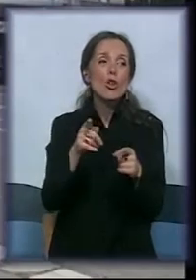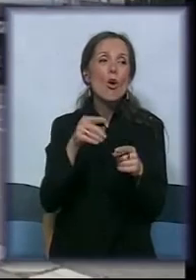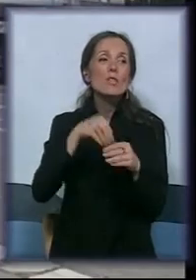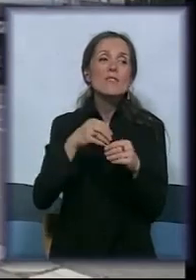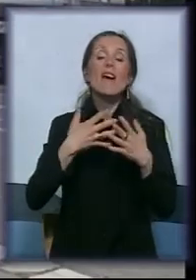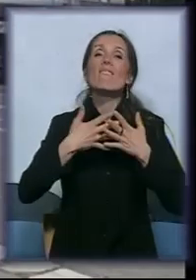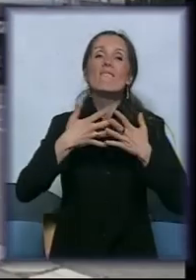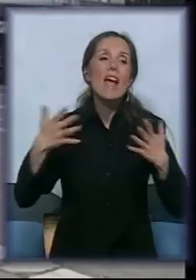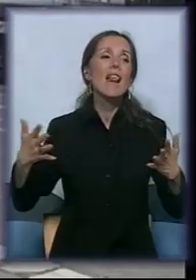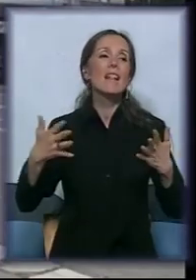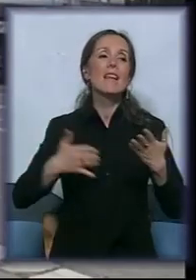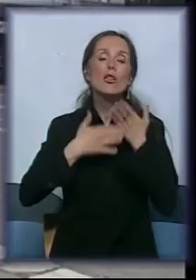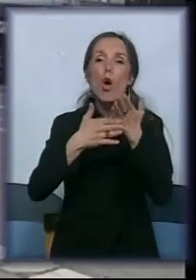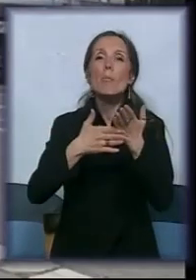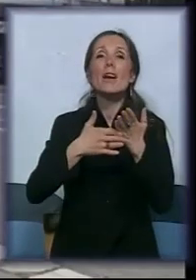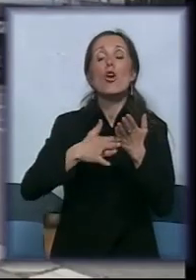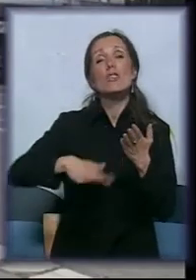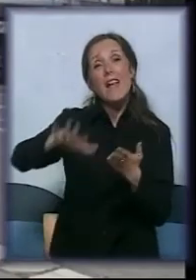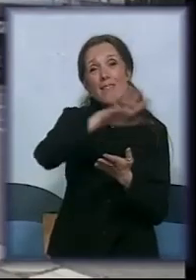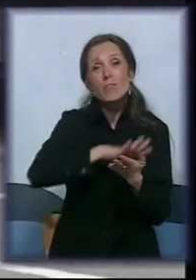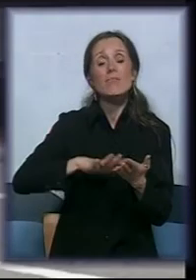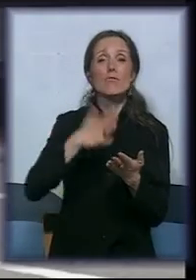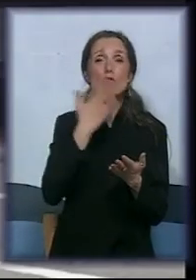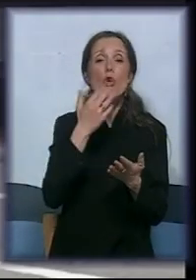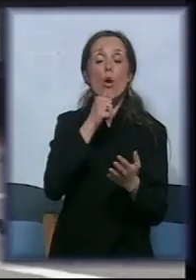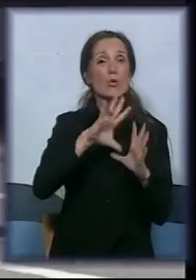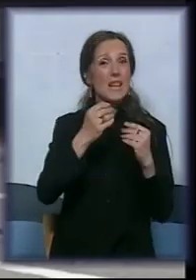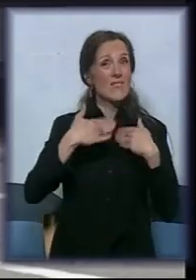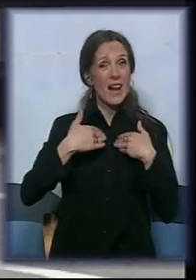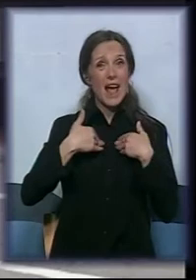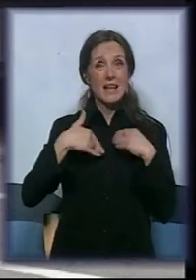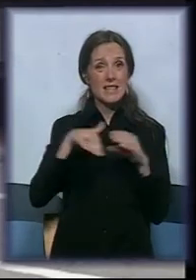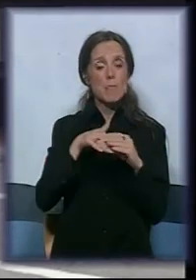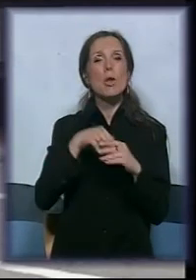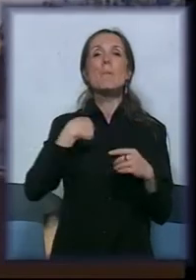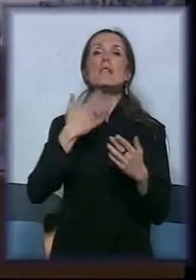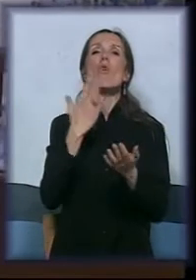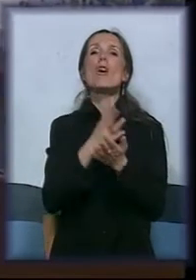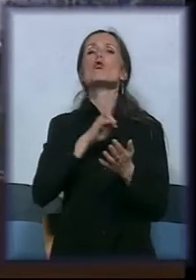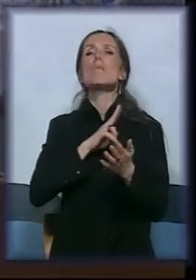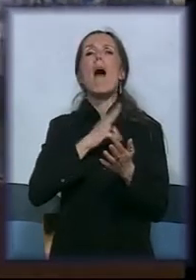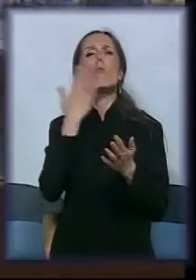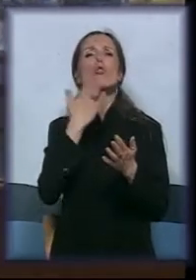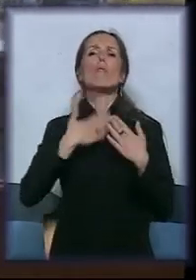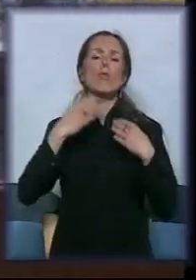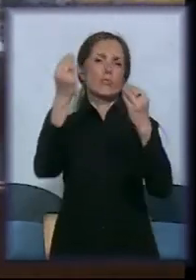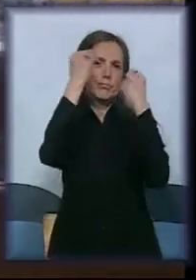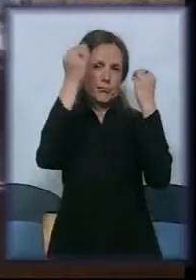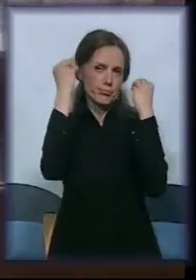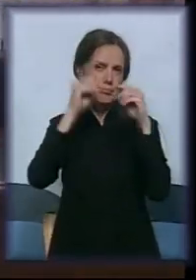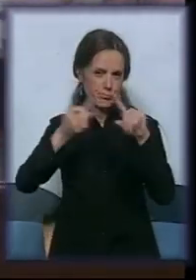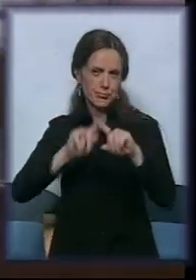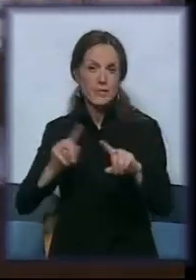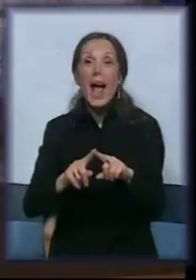doprinos za samu školu i za sve nas zaposlene. Mi smo prošli svoje edukacije u svom školovanju, ali neke stvari prosto